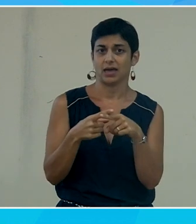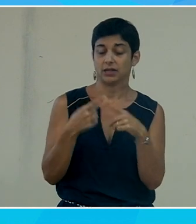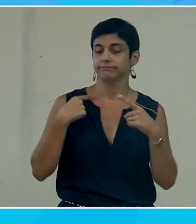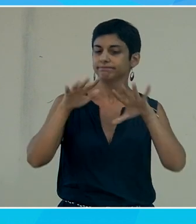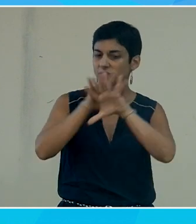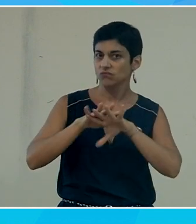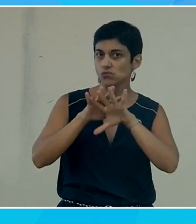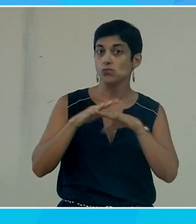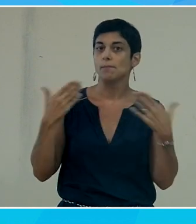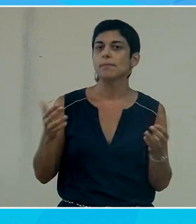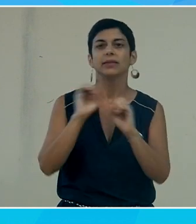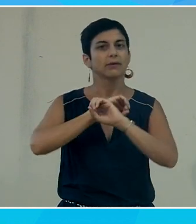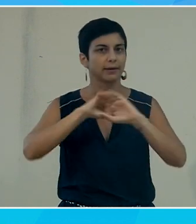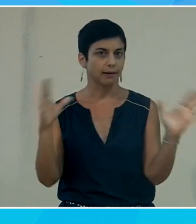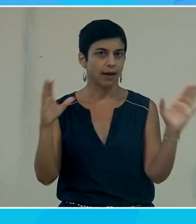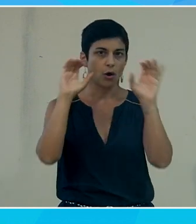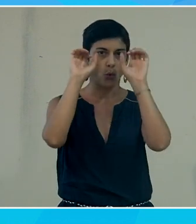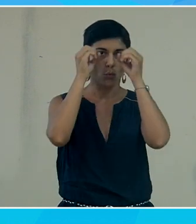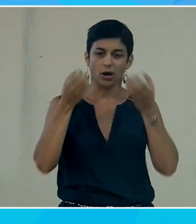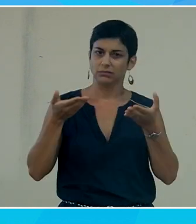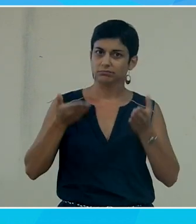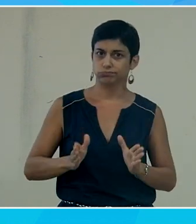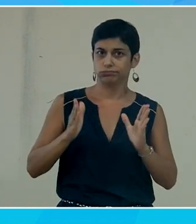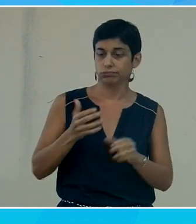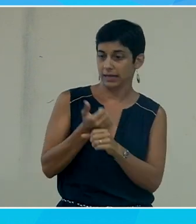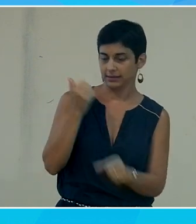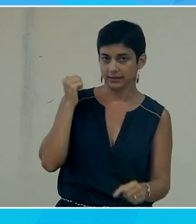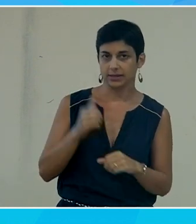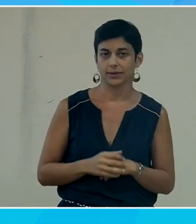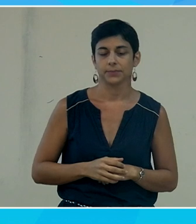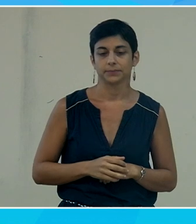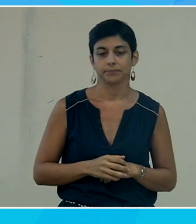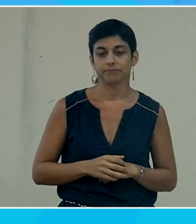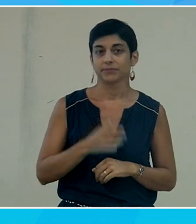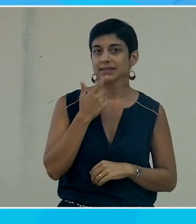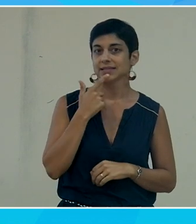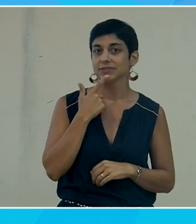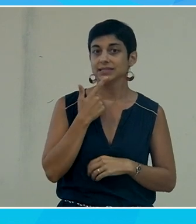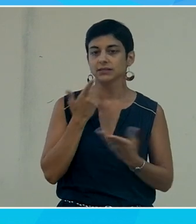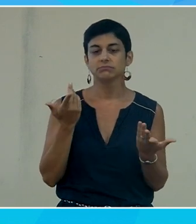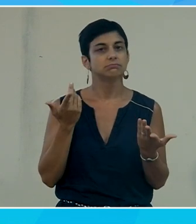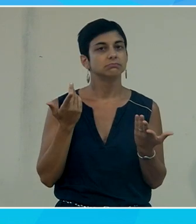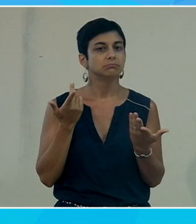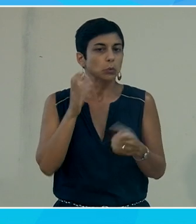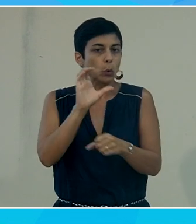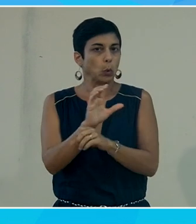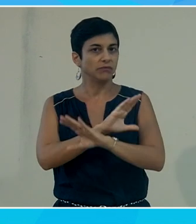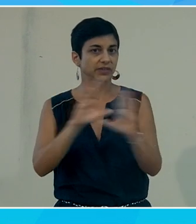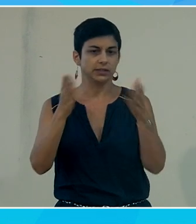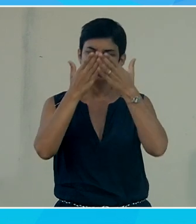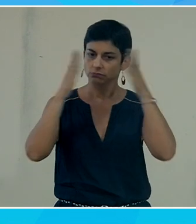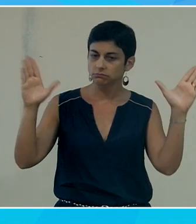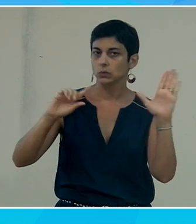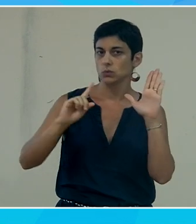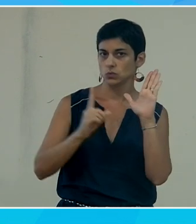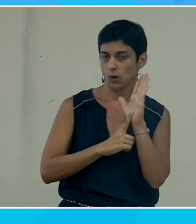il a été balayé maintenant Google s'est prononcé l'année dernière sur le sujet et donc on n'a plus d'objection par rapport à ça donc